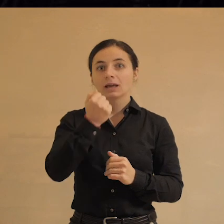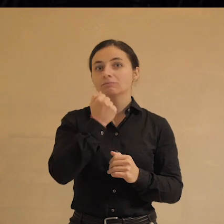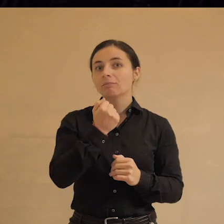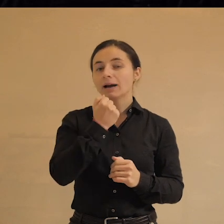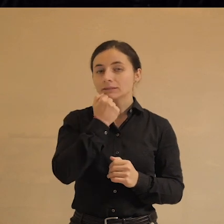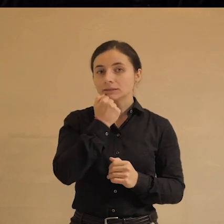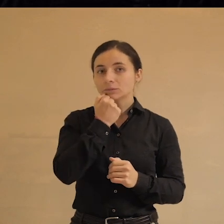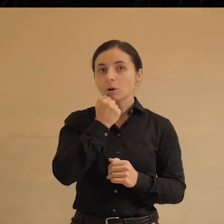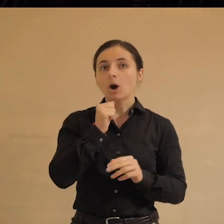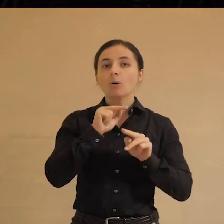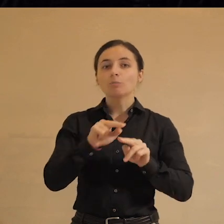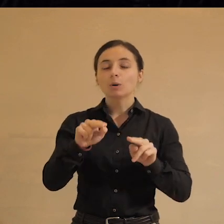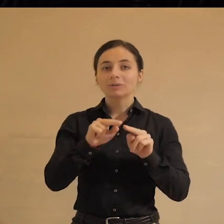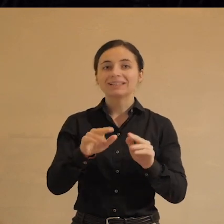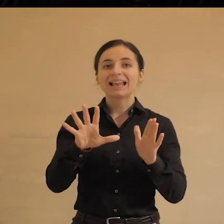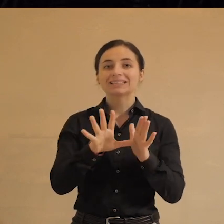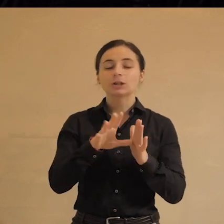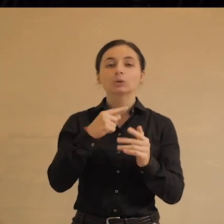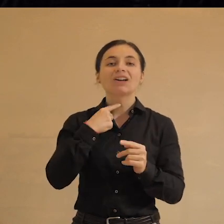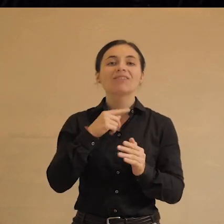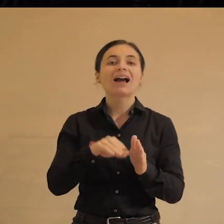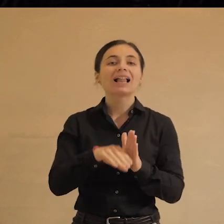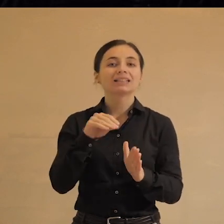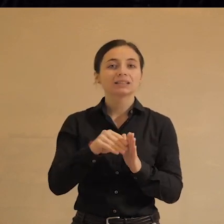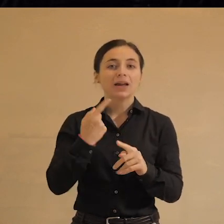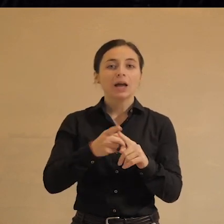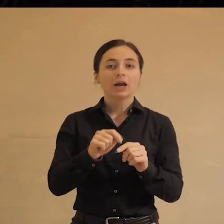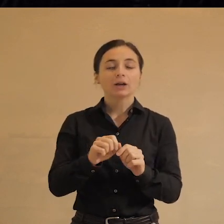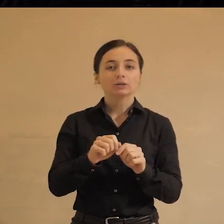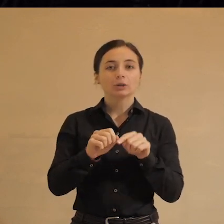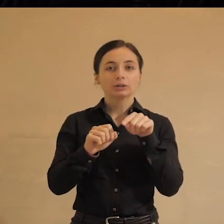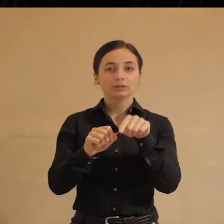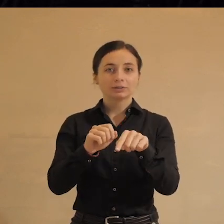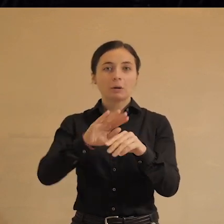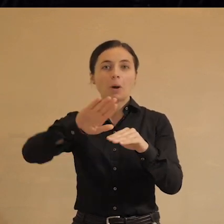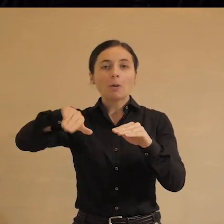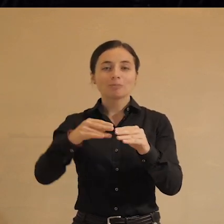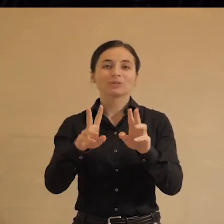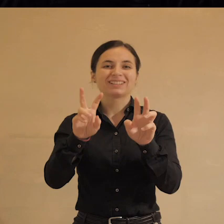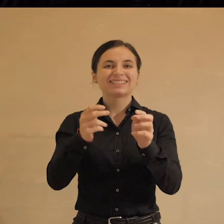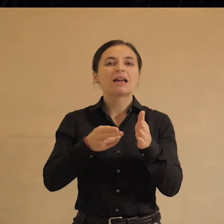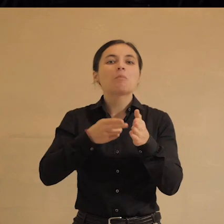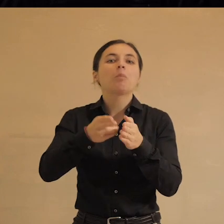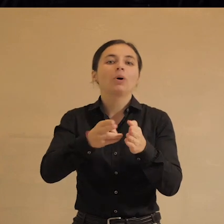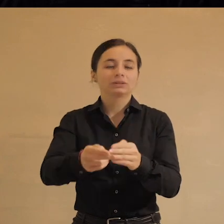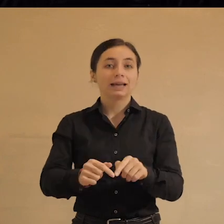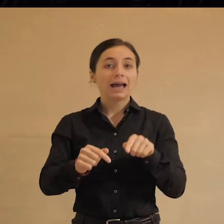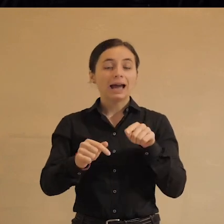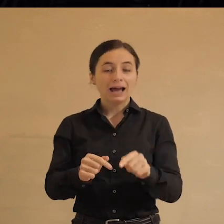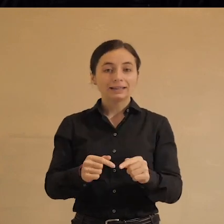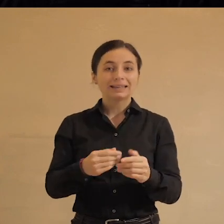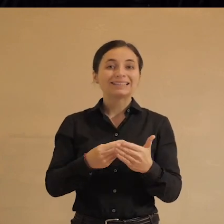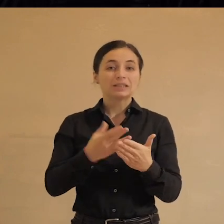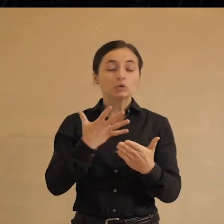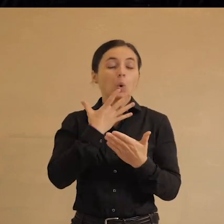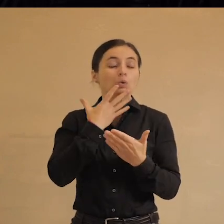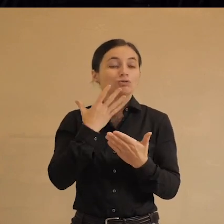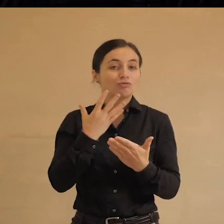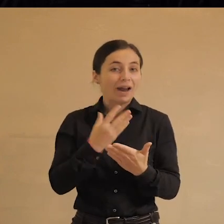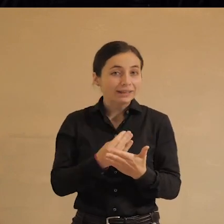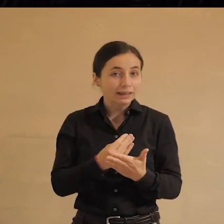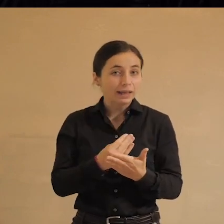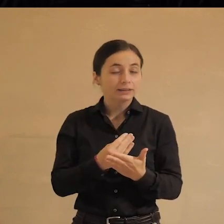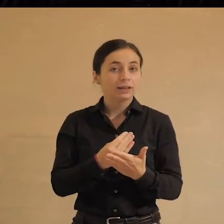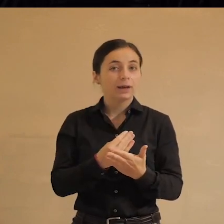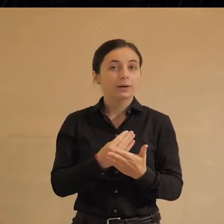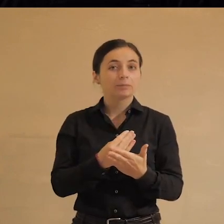спасибо проповедникам электронного голосования, которые бросились под этот поезд. они ценою своей, так